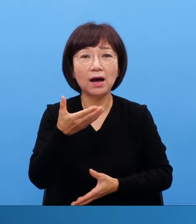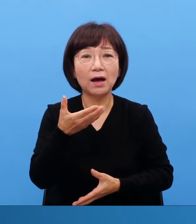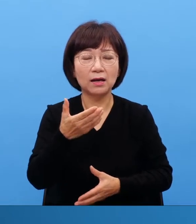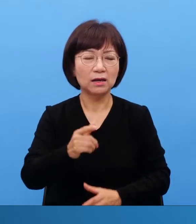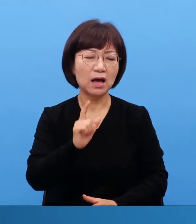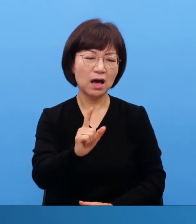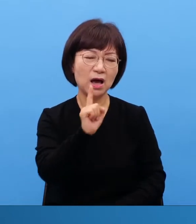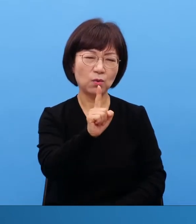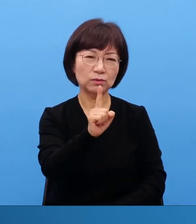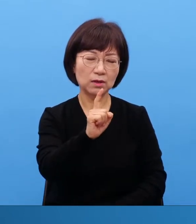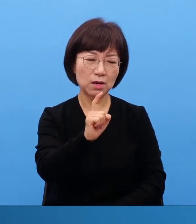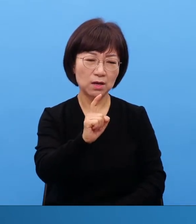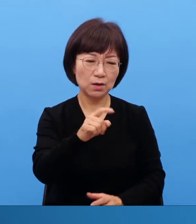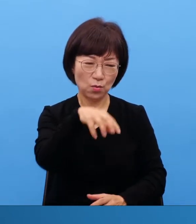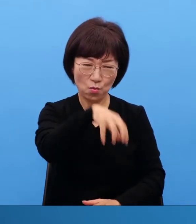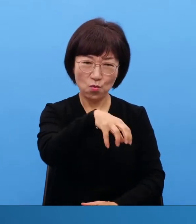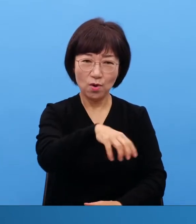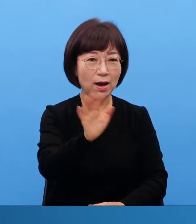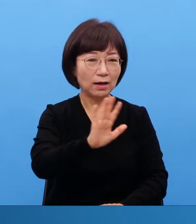그리고